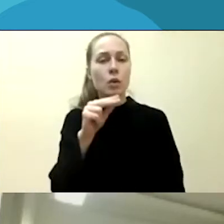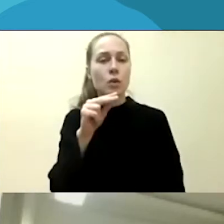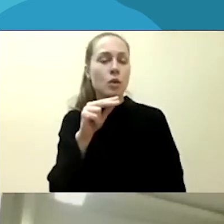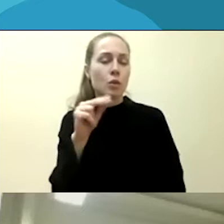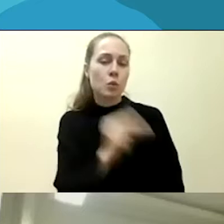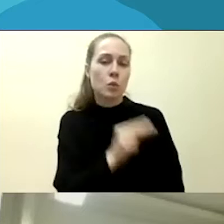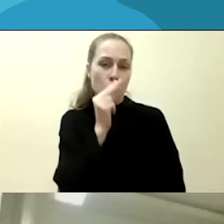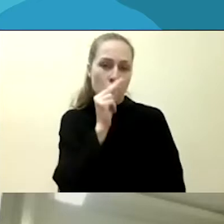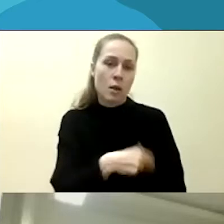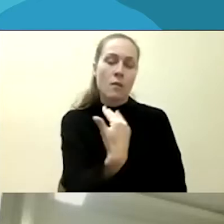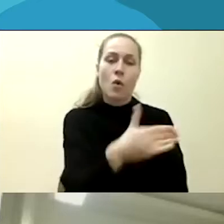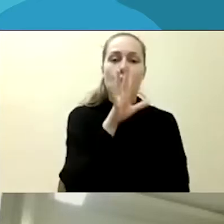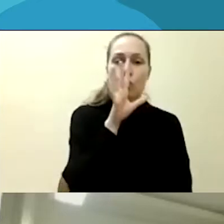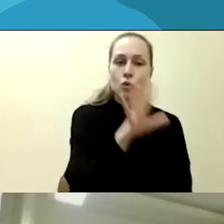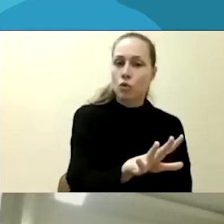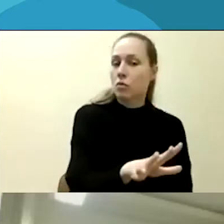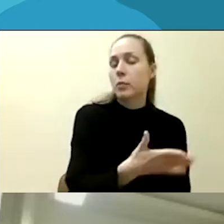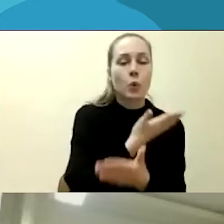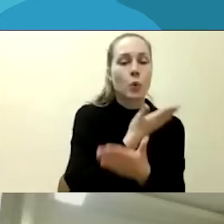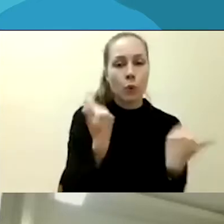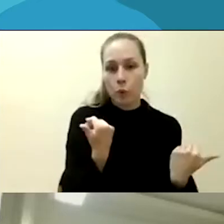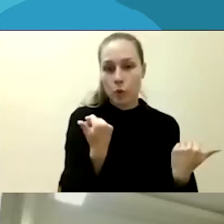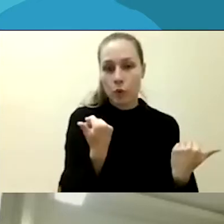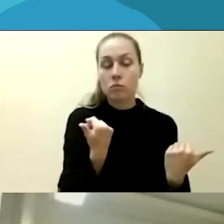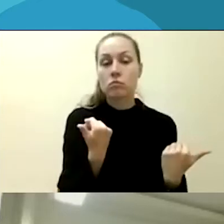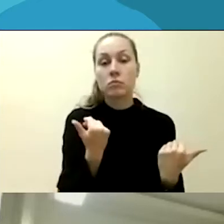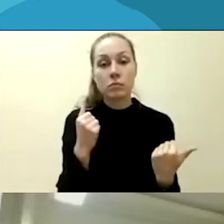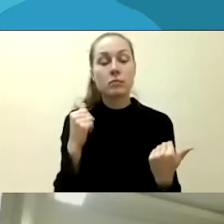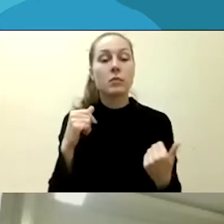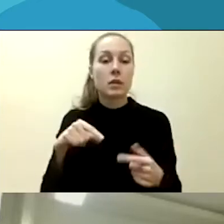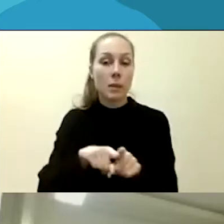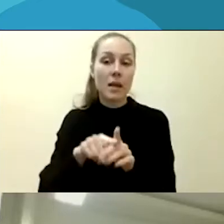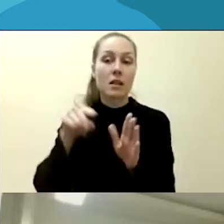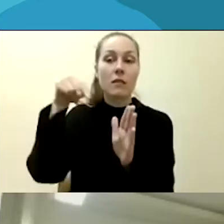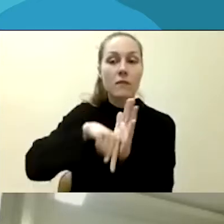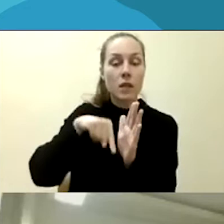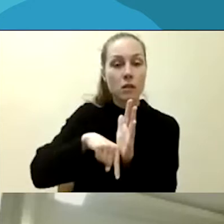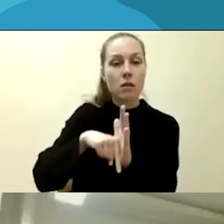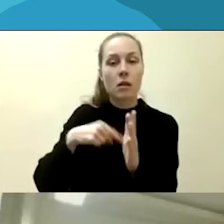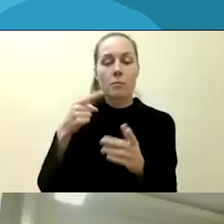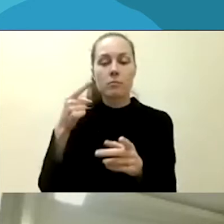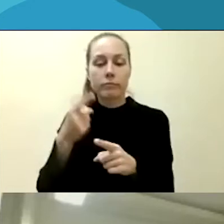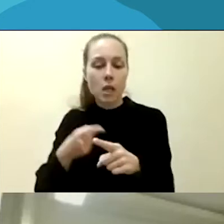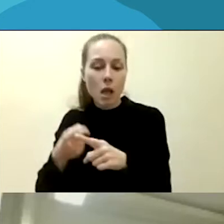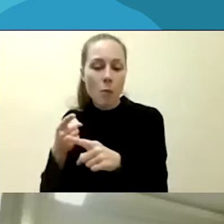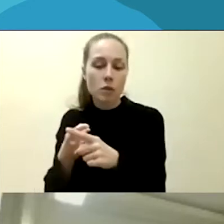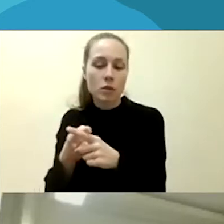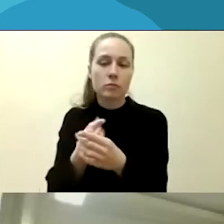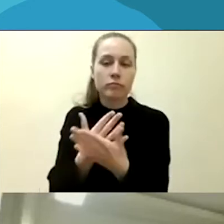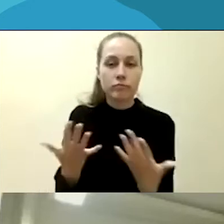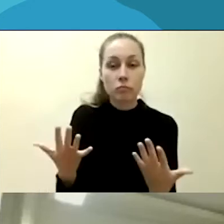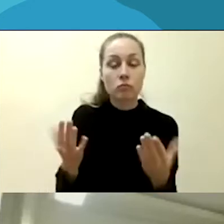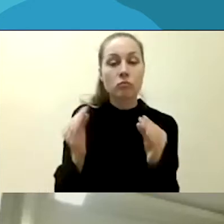nusikaltimus, nėra. Bet to ėmėjome tam tikrų vidinių priemonių, kitaip sakant, mokėjome